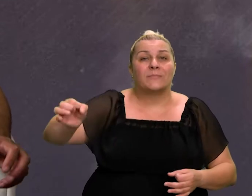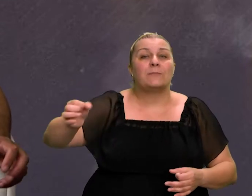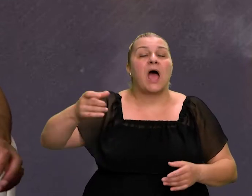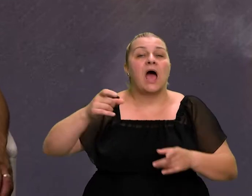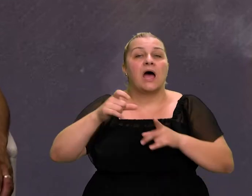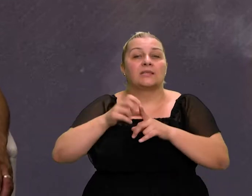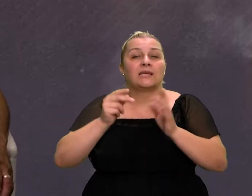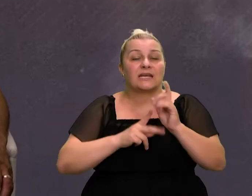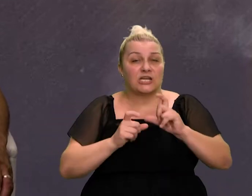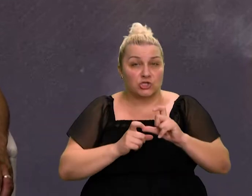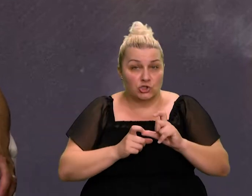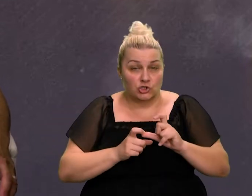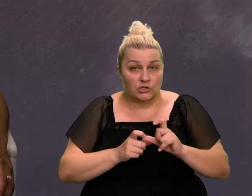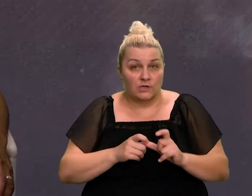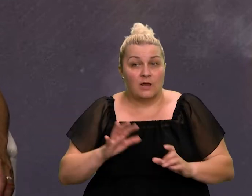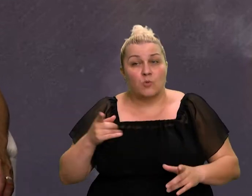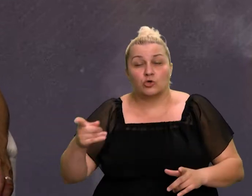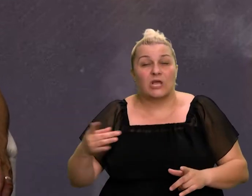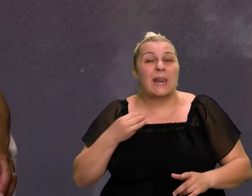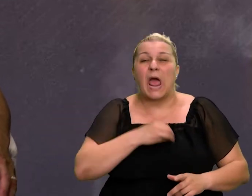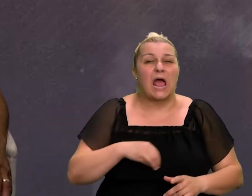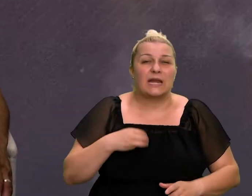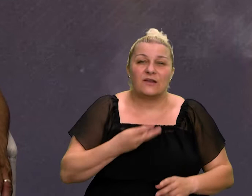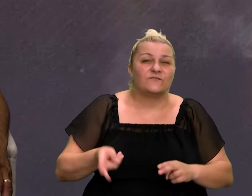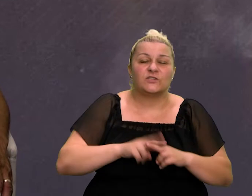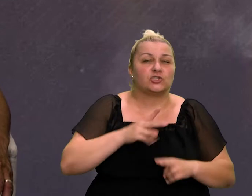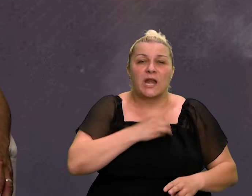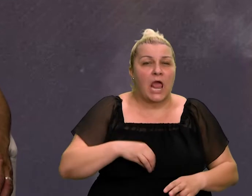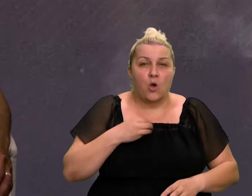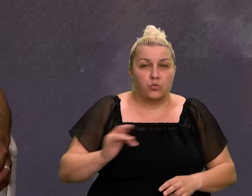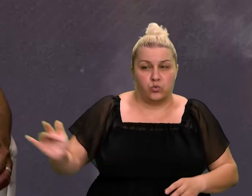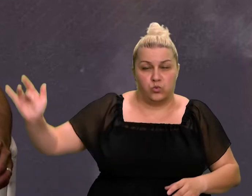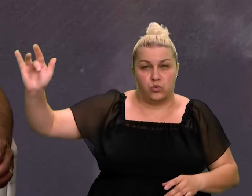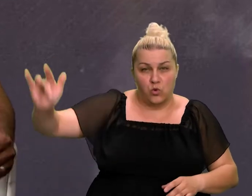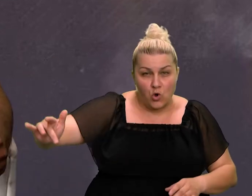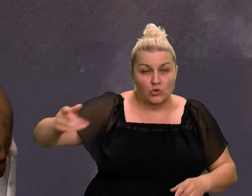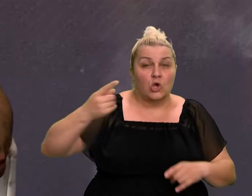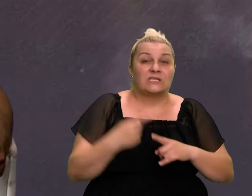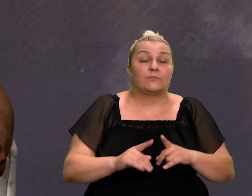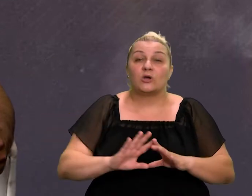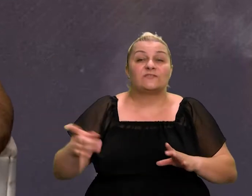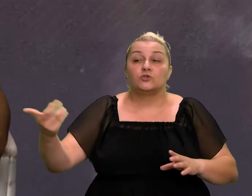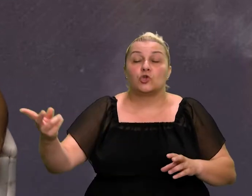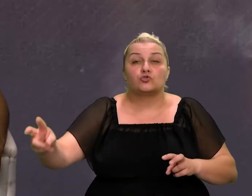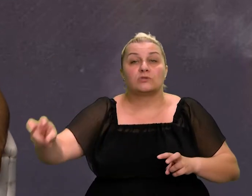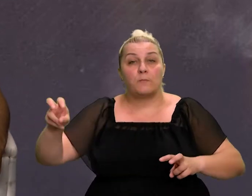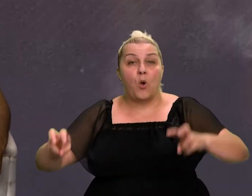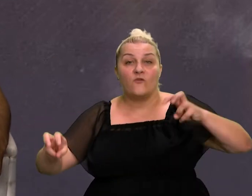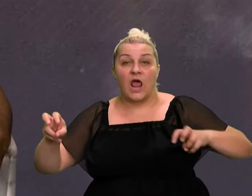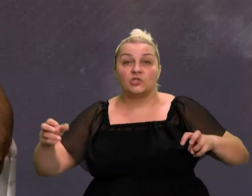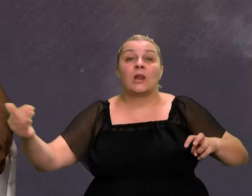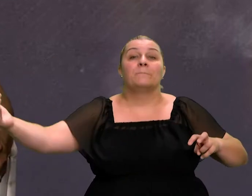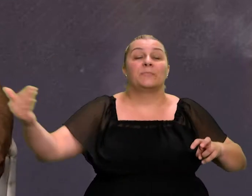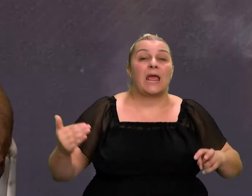Možda najneugodnija i najzahtjevnija točka. Jer sve šta je se povlačilo i je išlo prema nama.